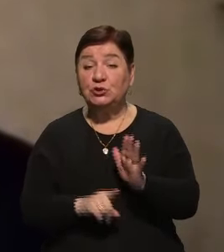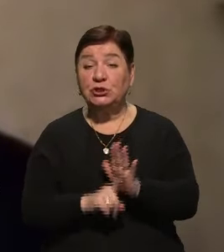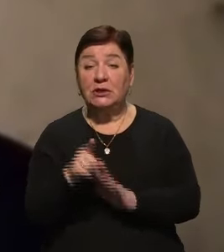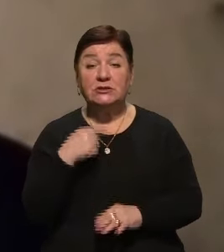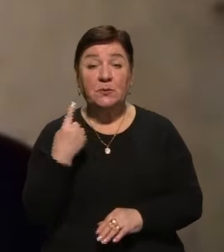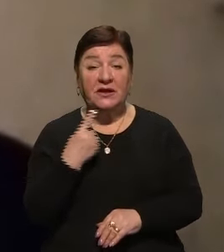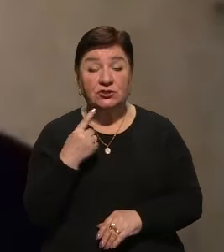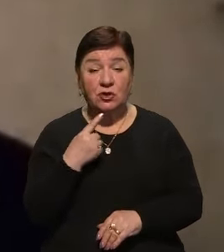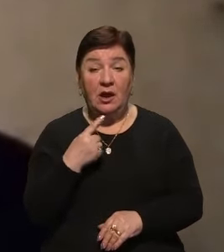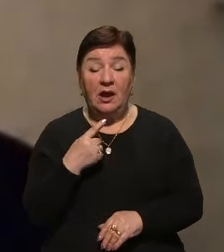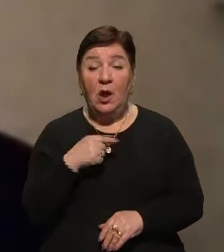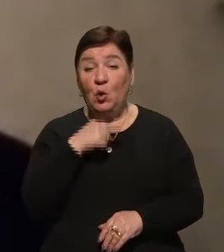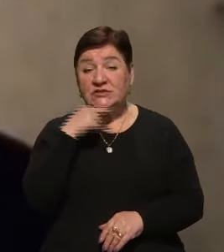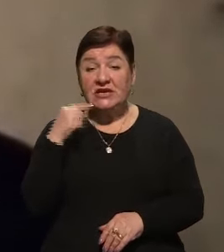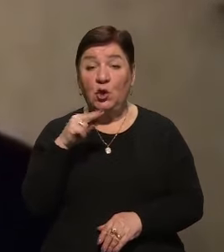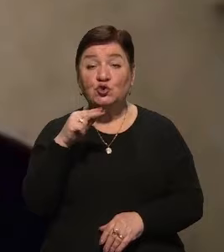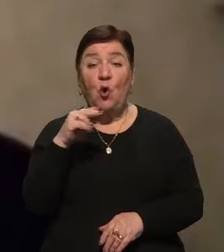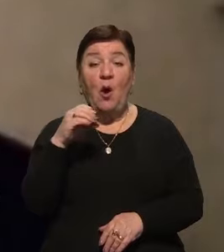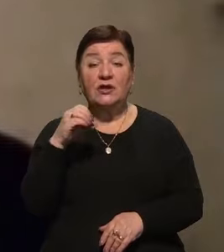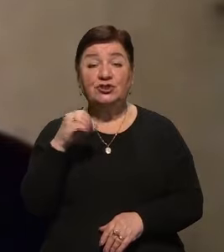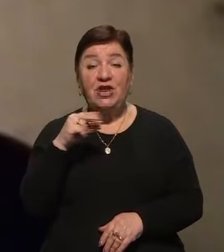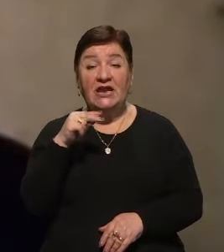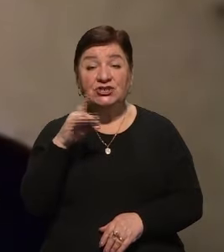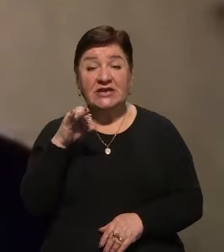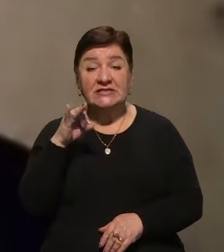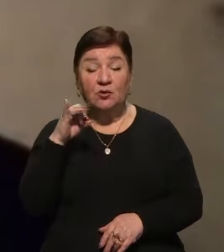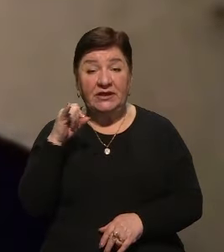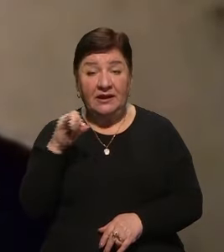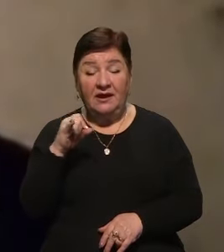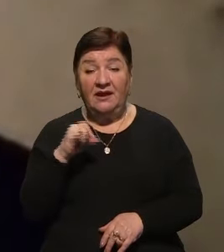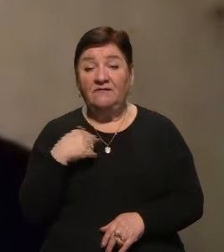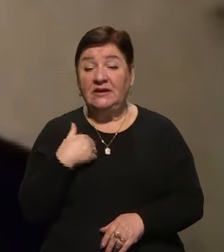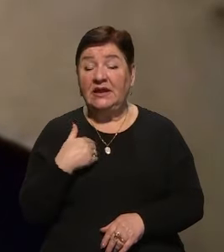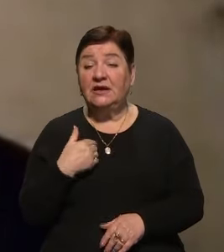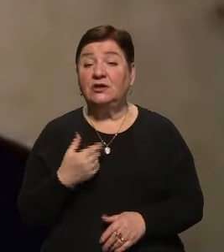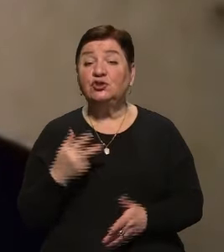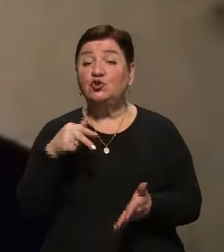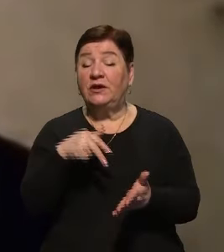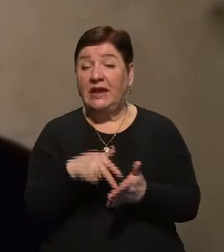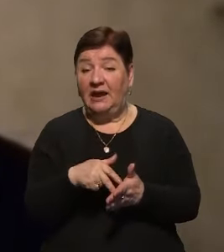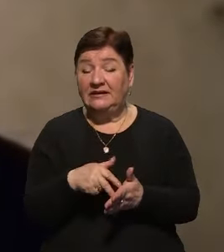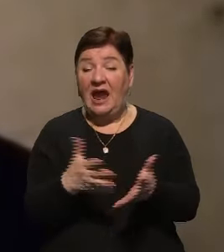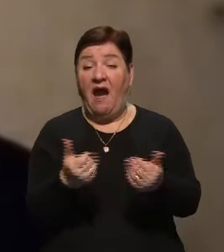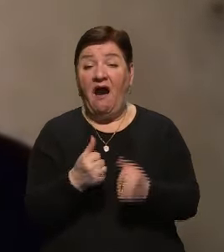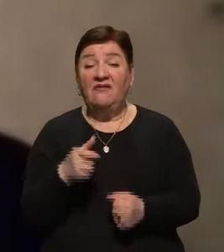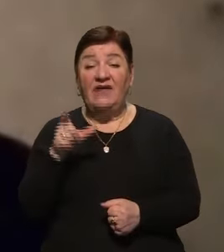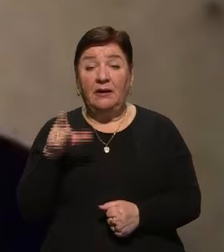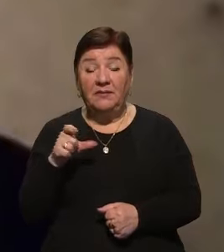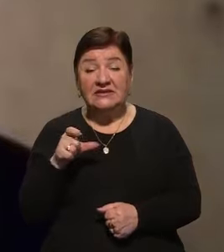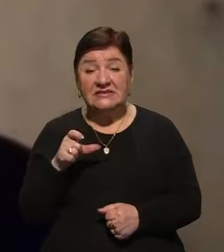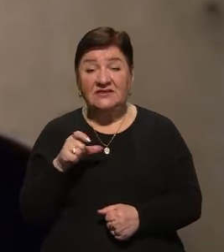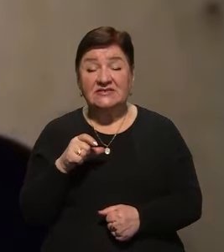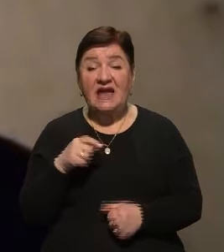Першої російсько-чеченської війни, і стоять спецпризначенці, стоять найманці з Північного Кавказу,